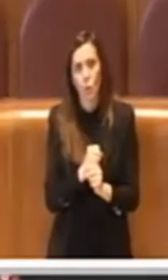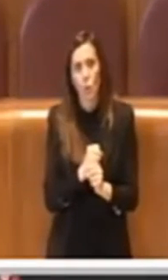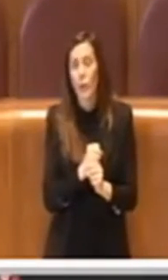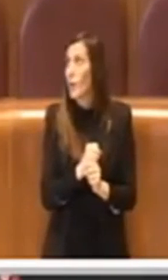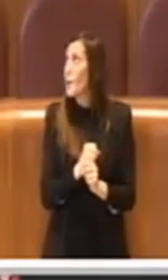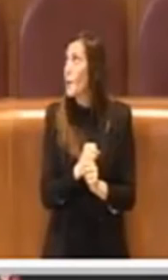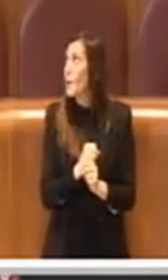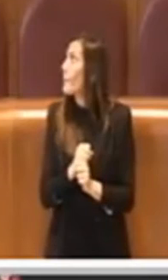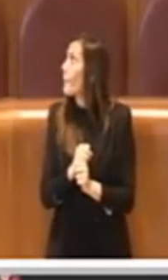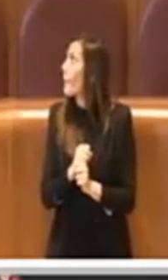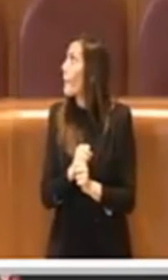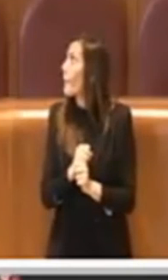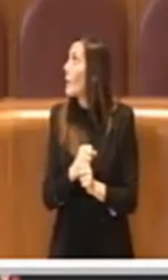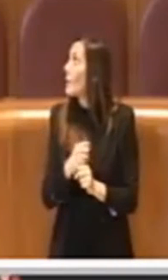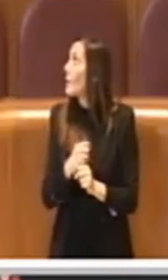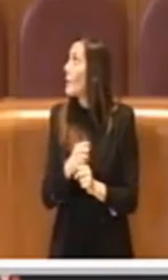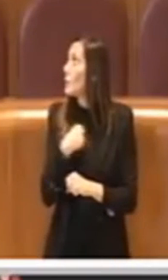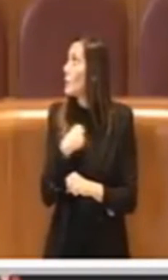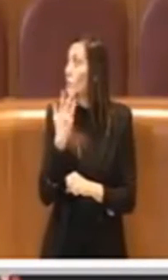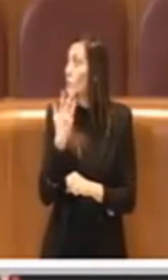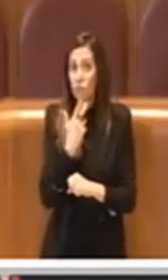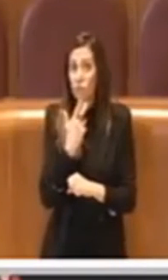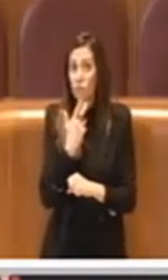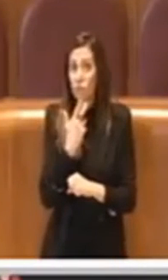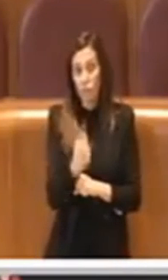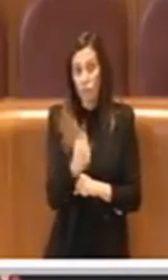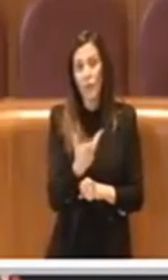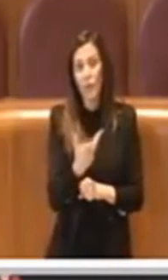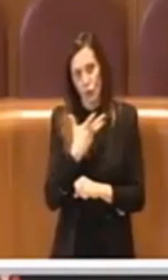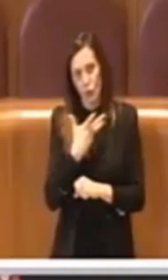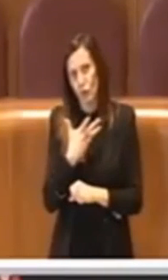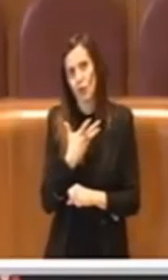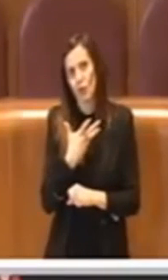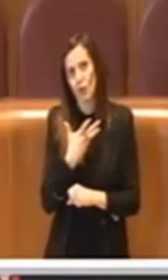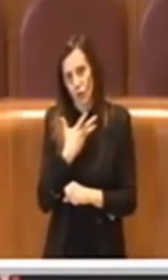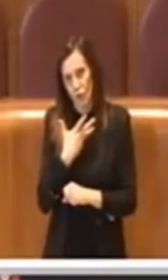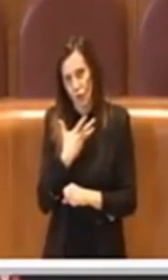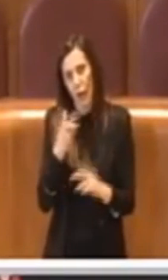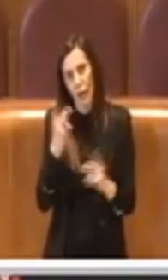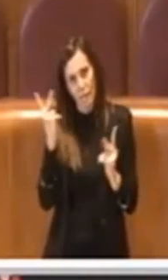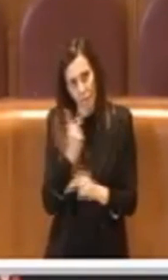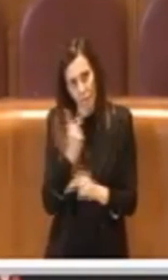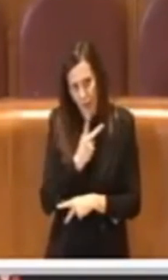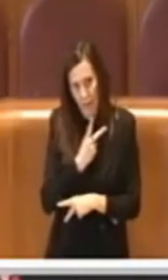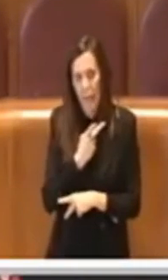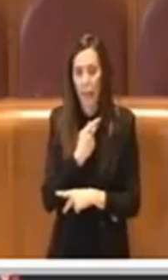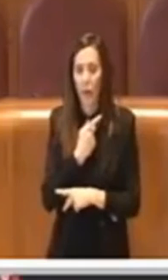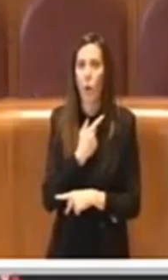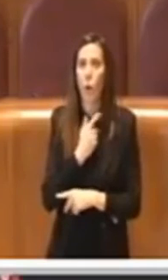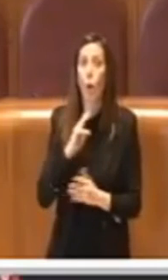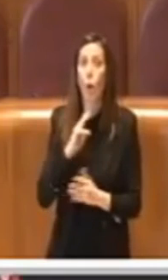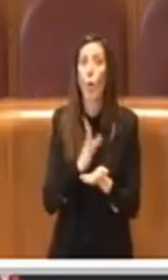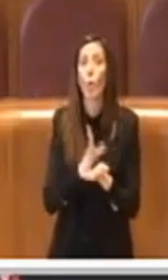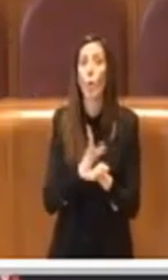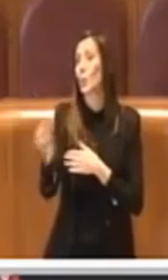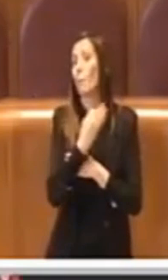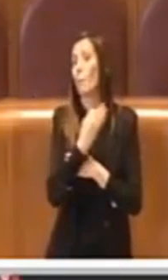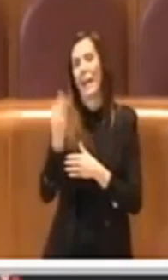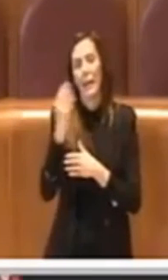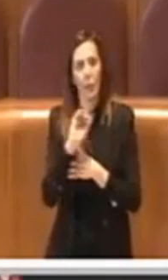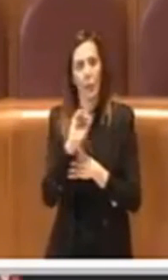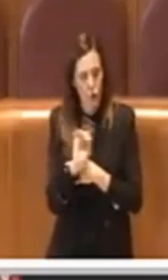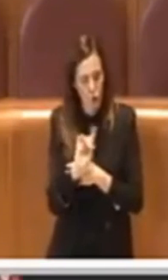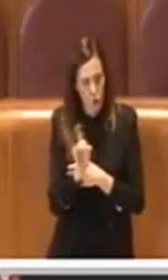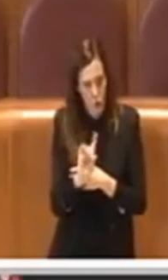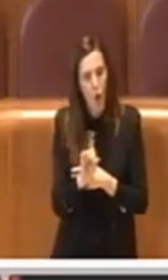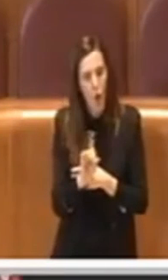io volevo dire questo, ci sono delle cose che non sono andate benissimo, ci sono altre dove